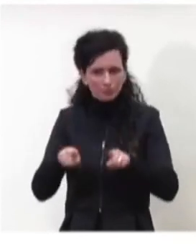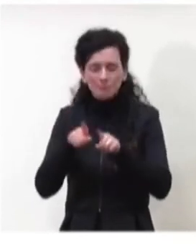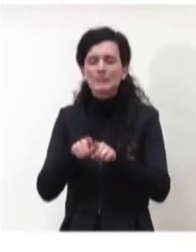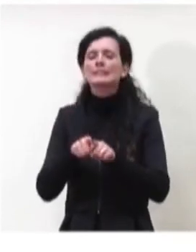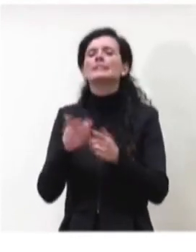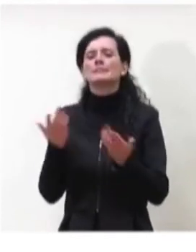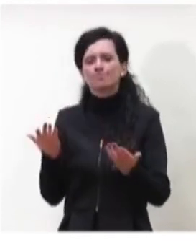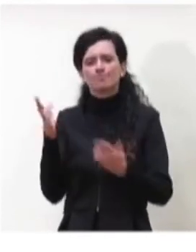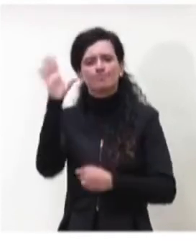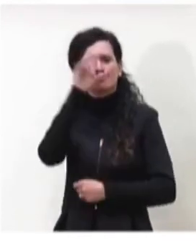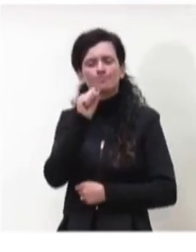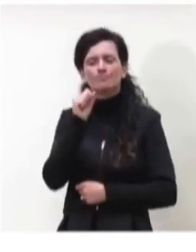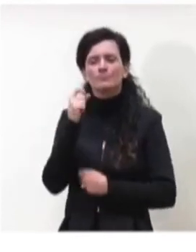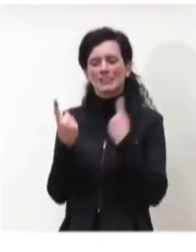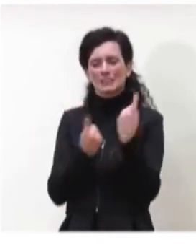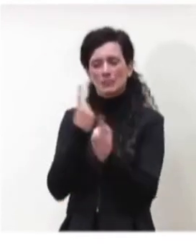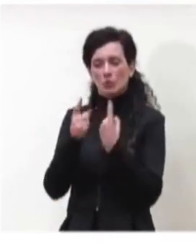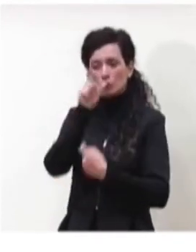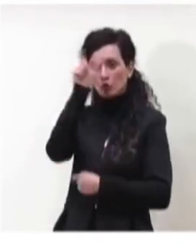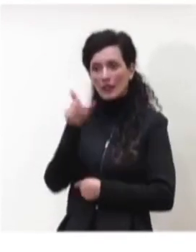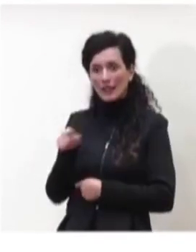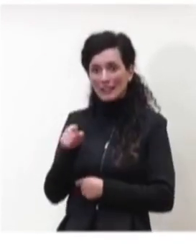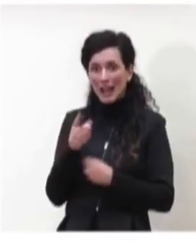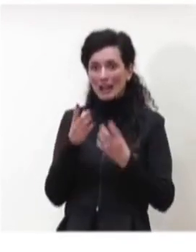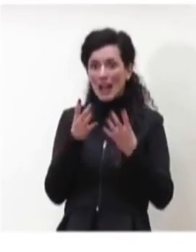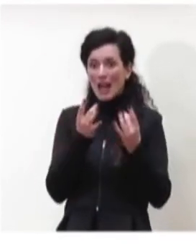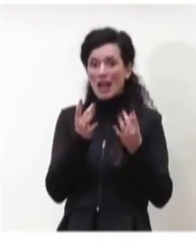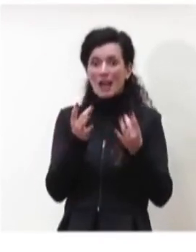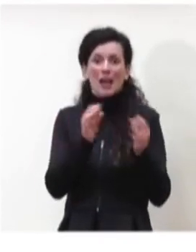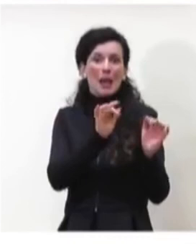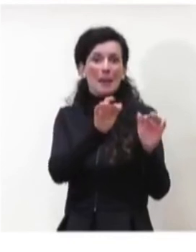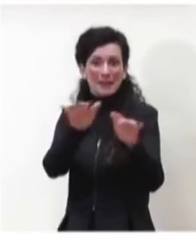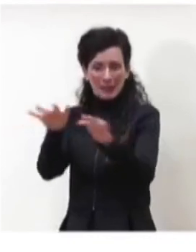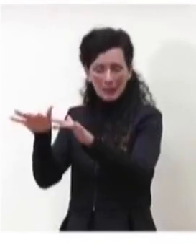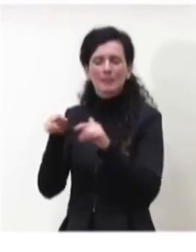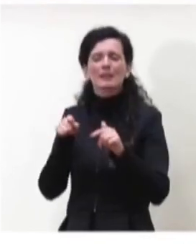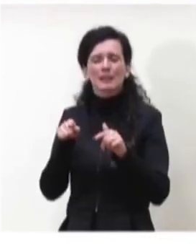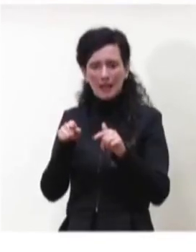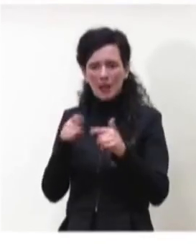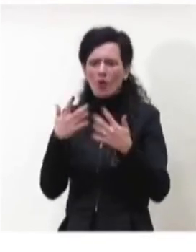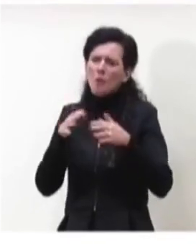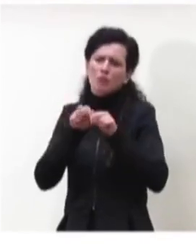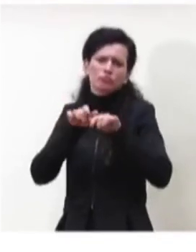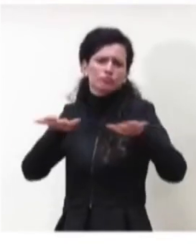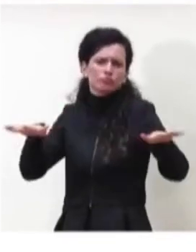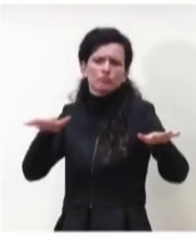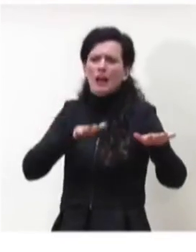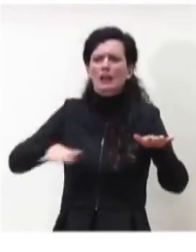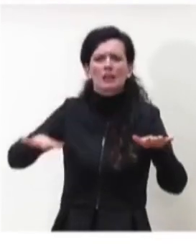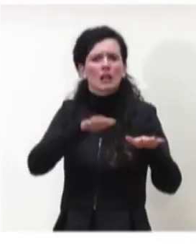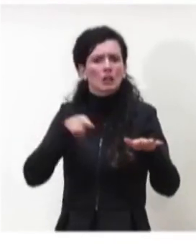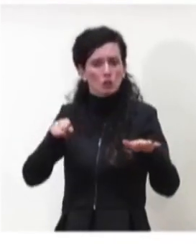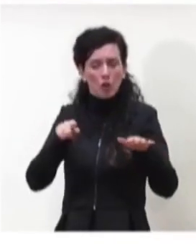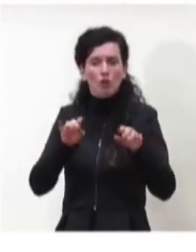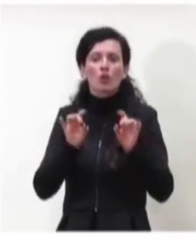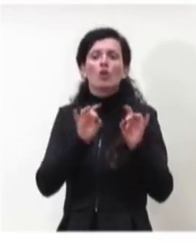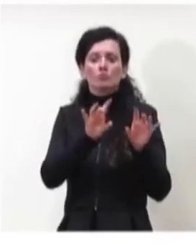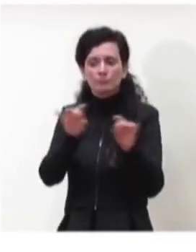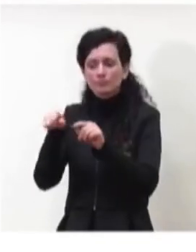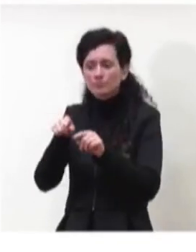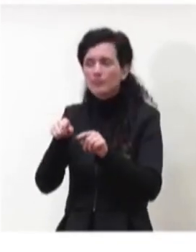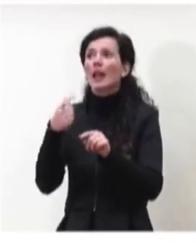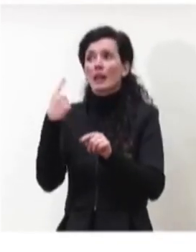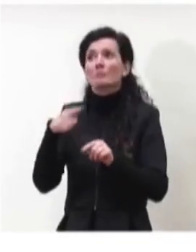sostanzialmente l'epidemia è ormai diffusa in tutti gli ambiti territoriali e questo è un altro passaggio